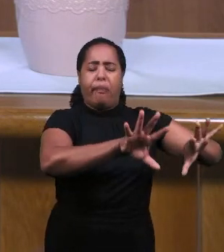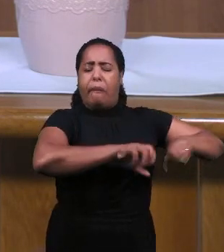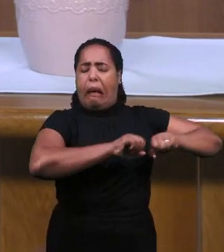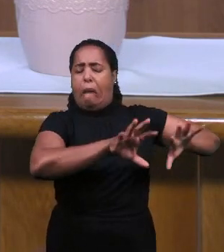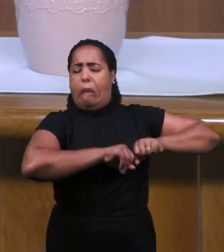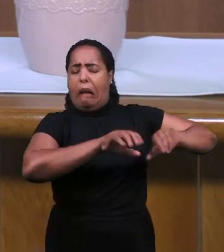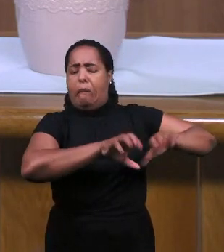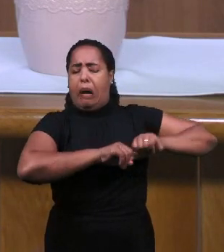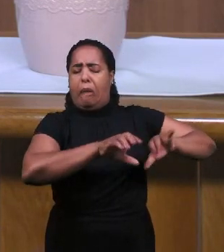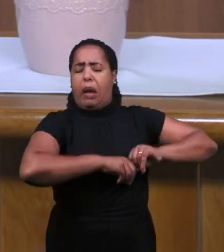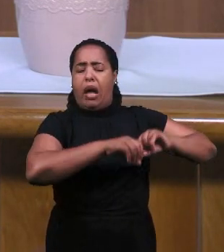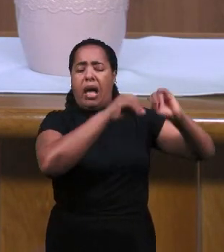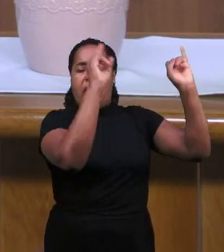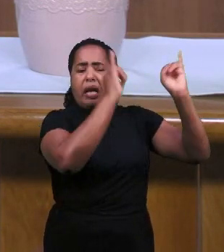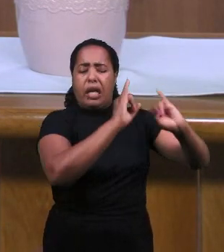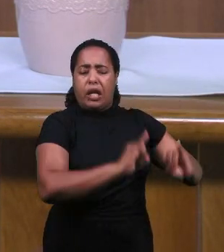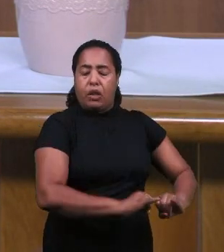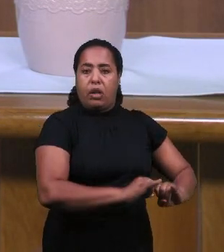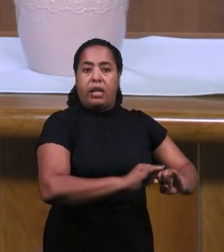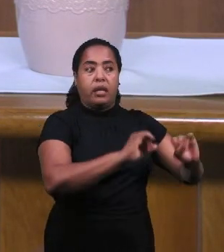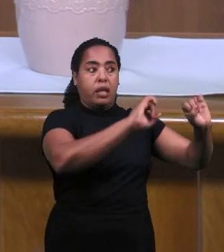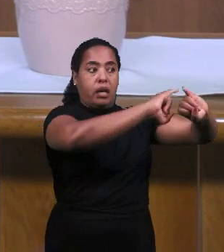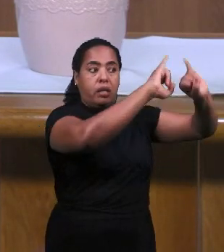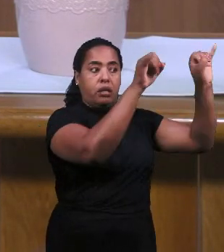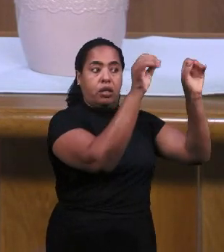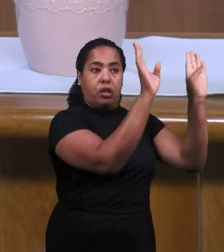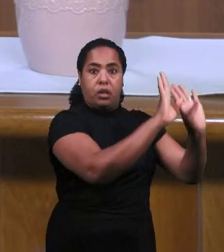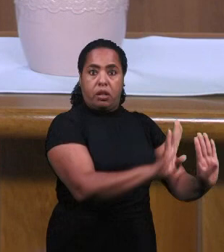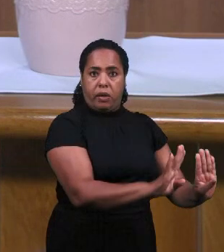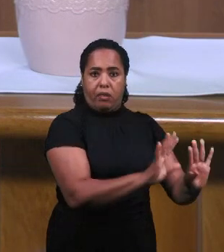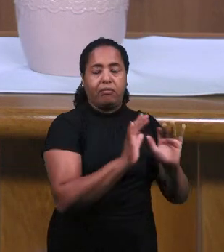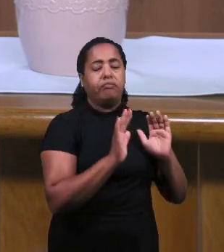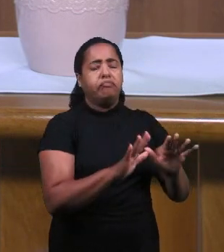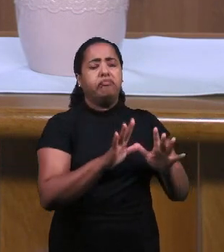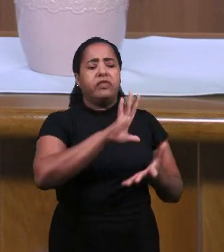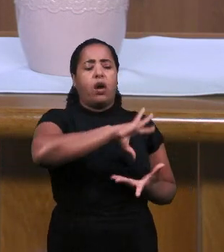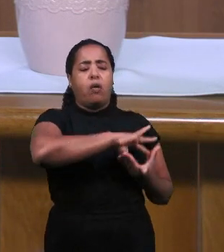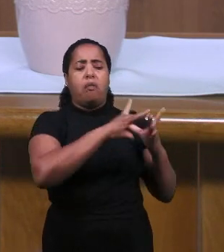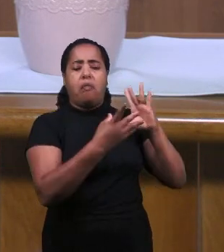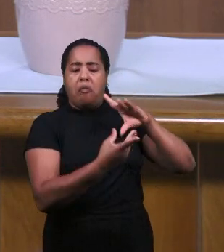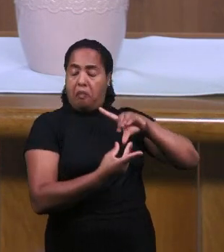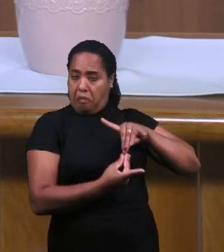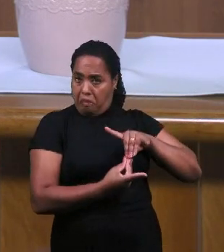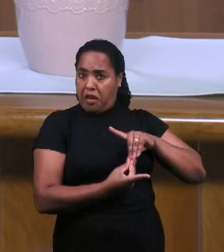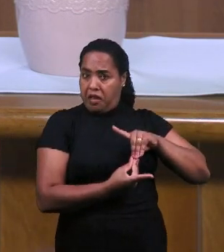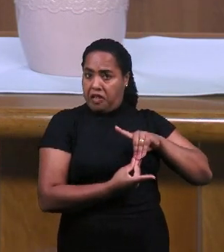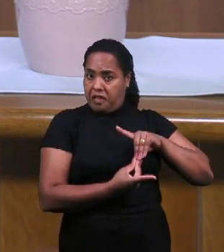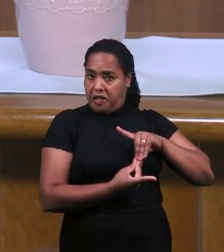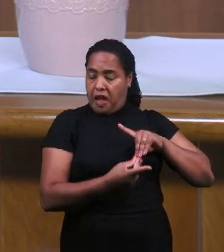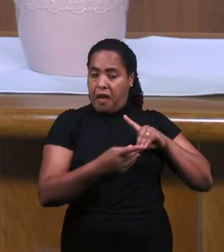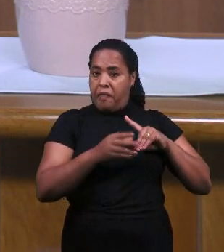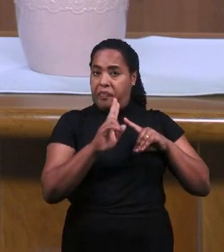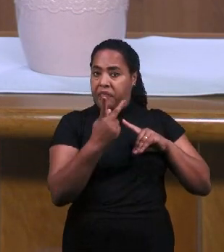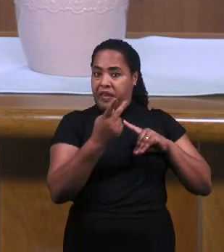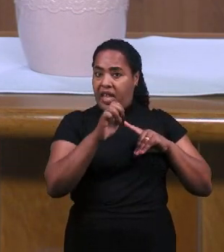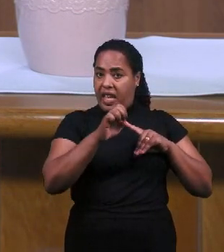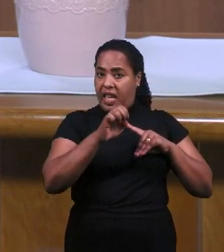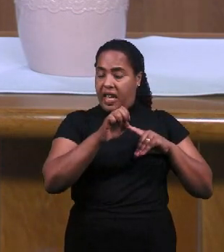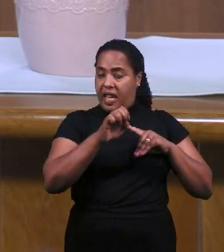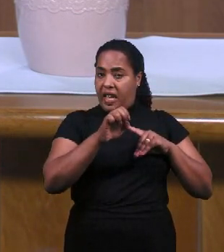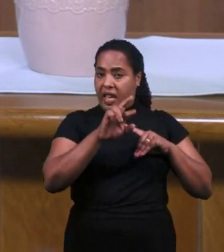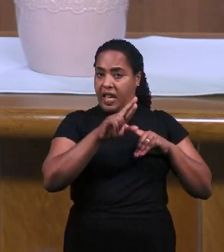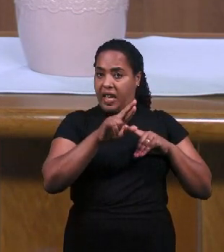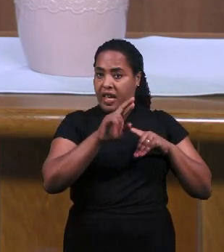заражен И дал поклонством Иезавели Здесь приходит понятие, что